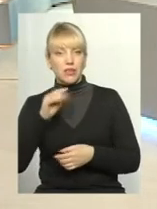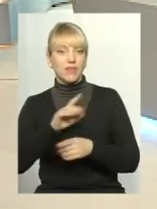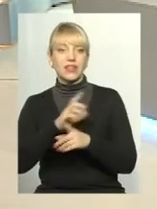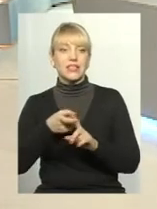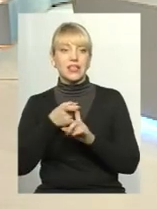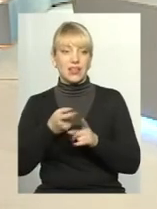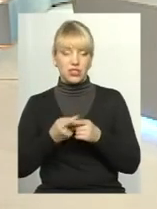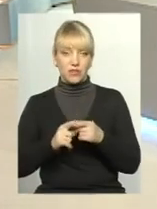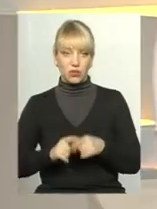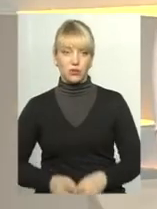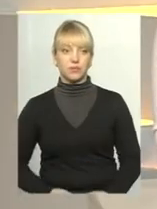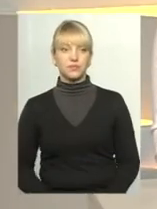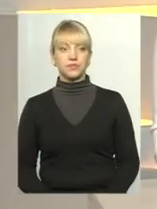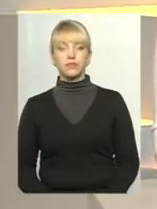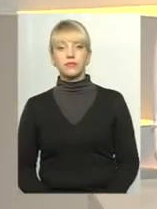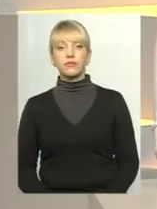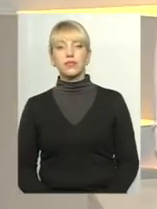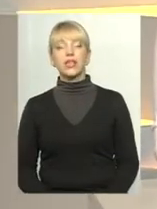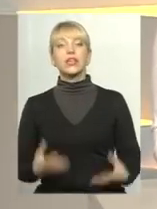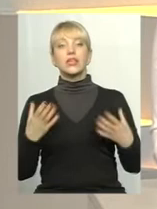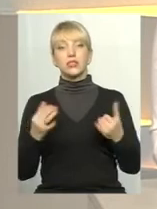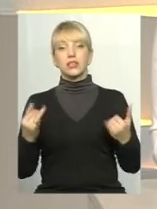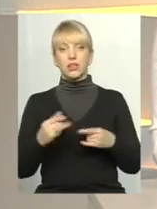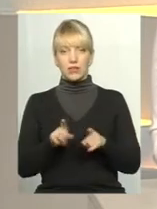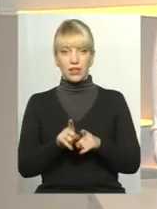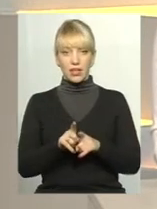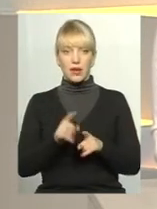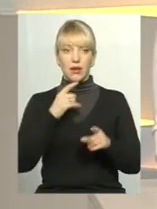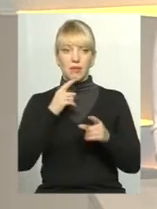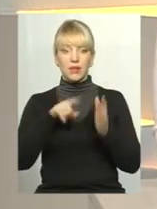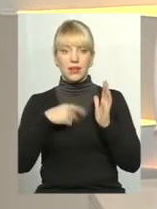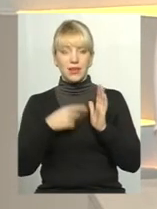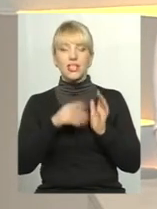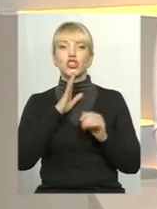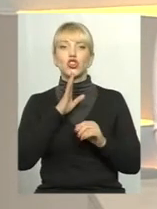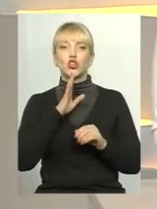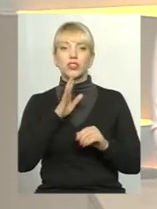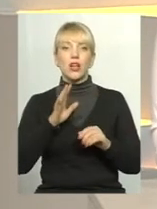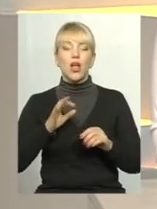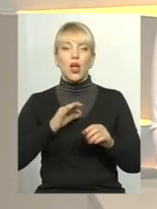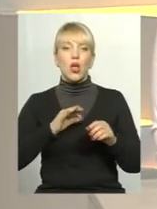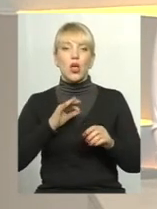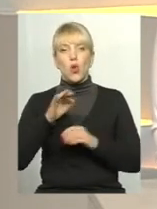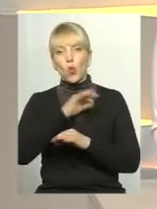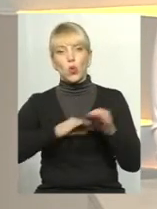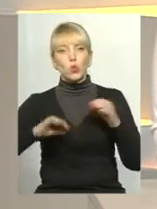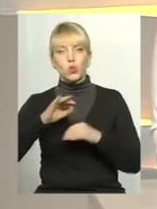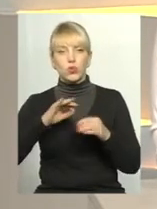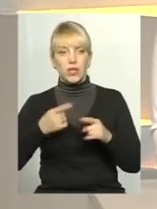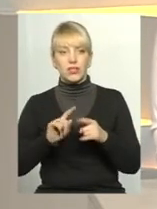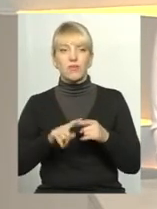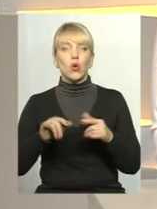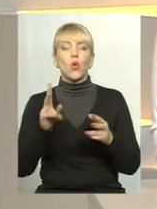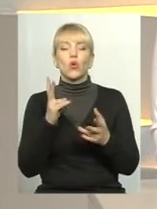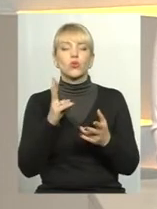території. Ще цікавить таке питання. Жіноча консультація, вона в цьому спектрі до чого